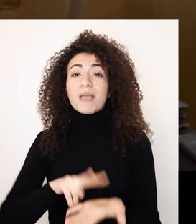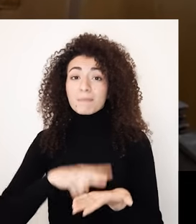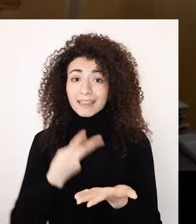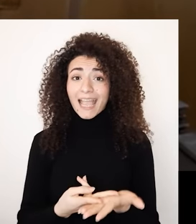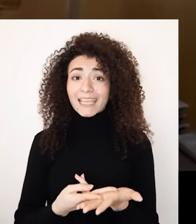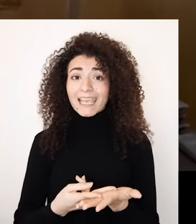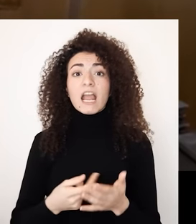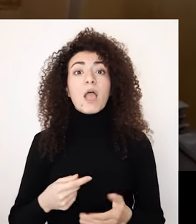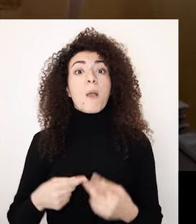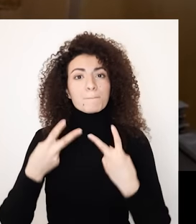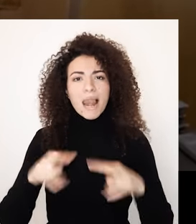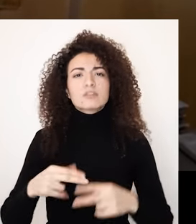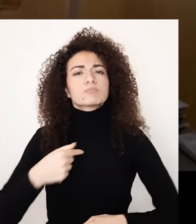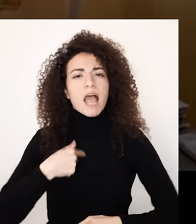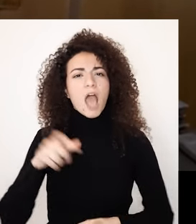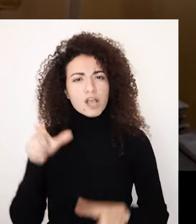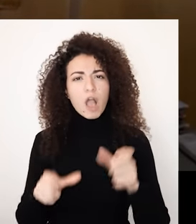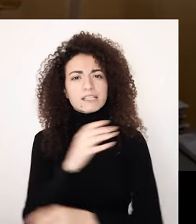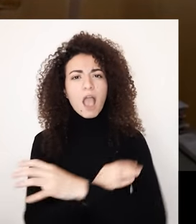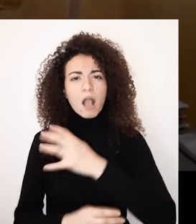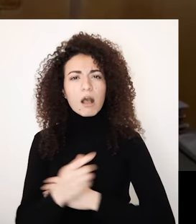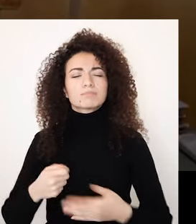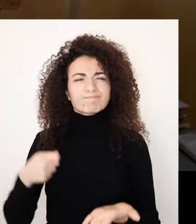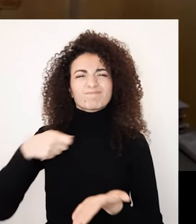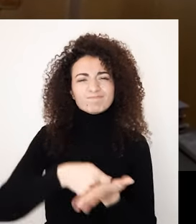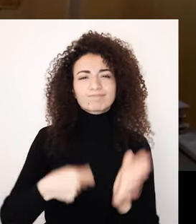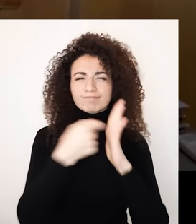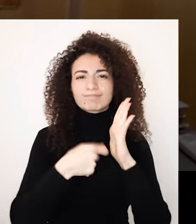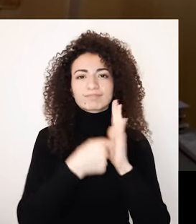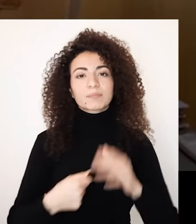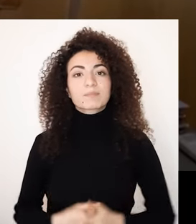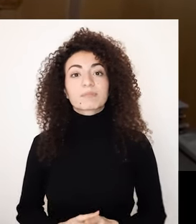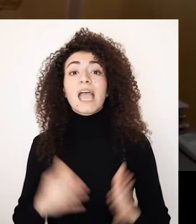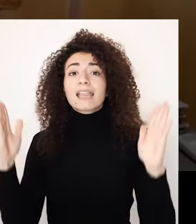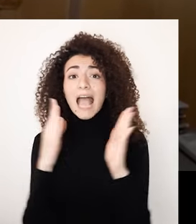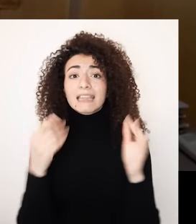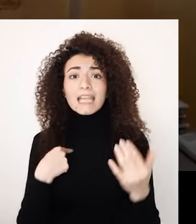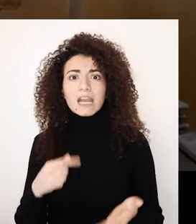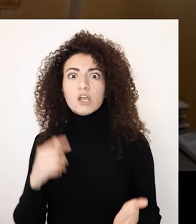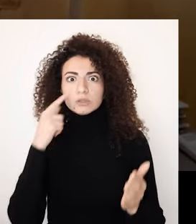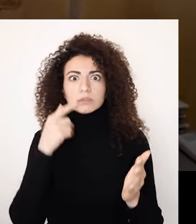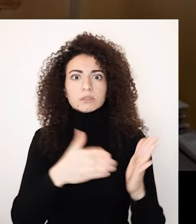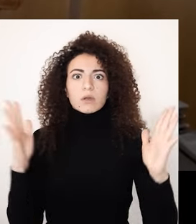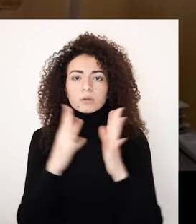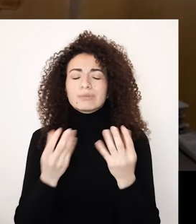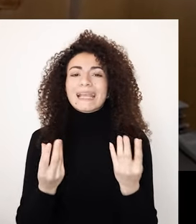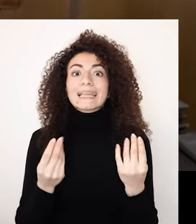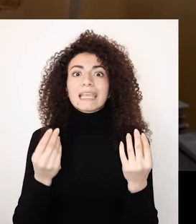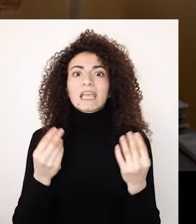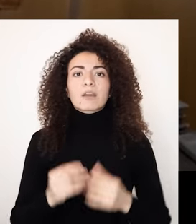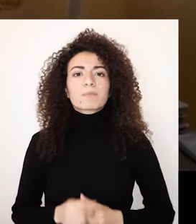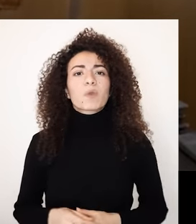تغيير ممكن يكون بإيدينا إحنا كأشخاص ذوي إعاقة التحديات اللي واجهتها كثير كبيرة واللي أهمها